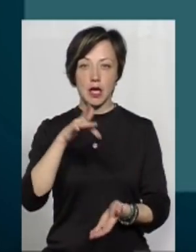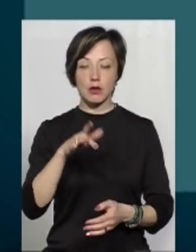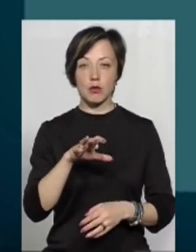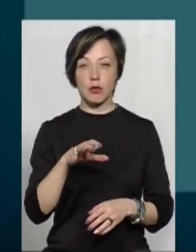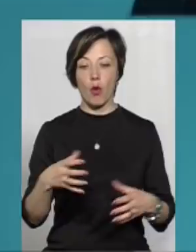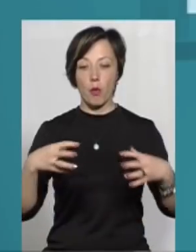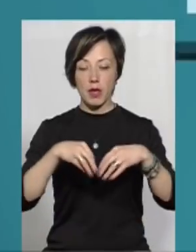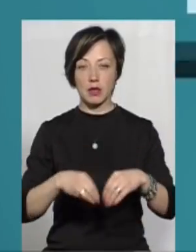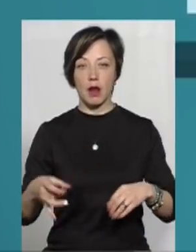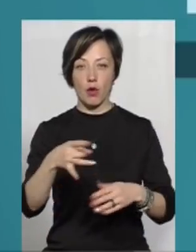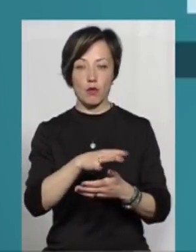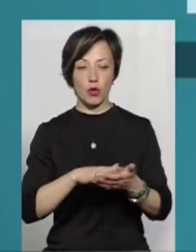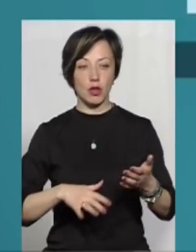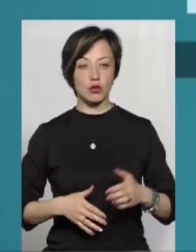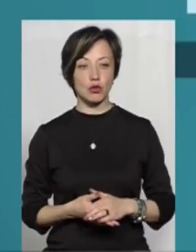'єднаних районів подальшого.